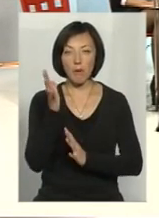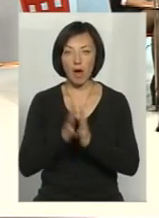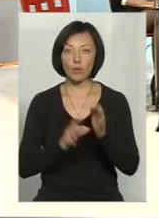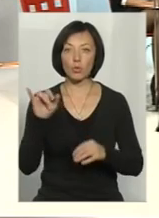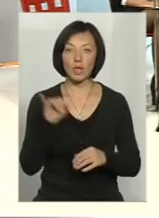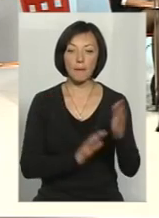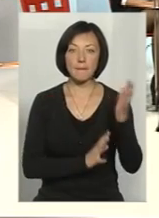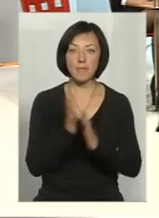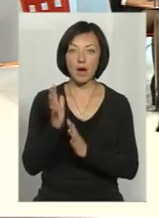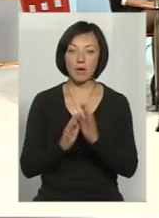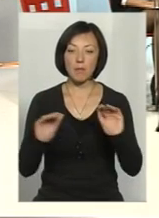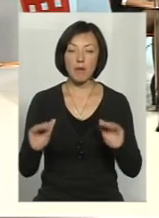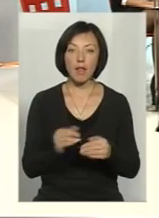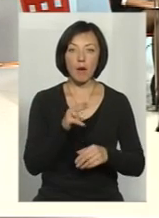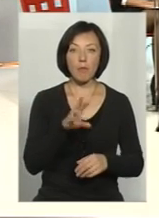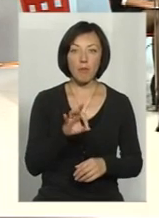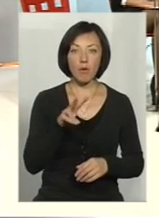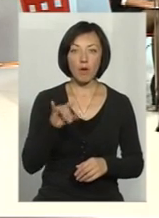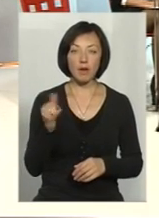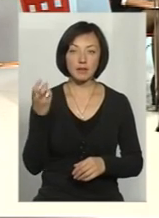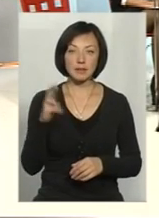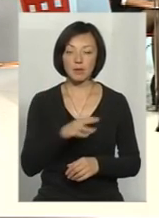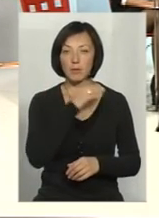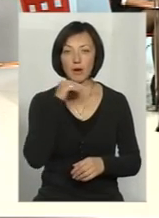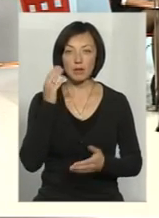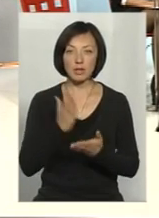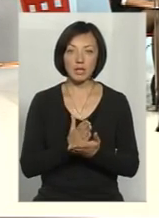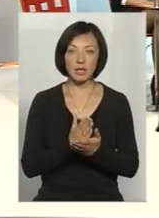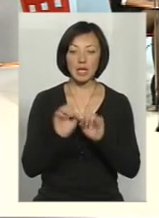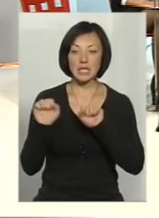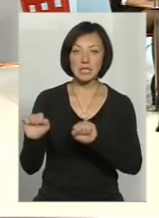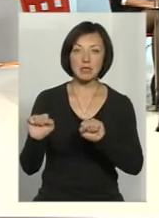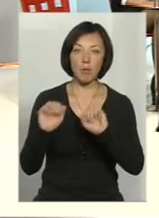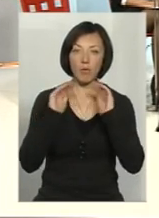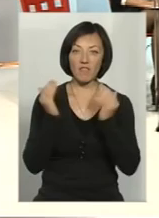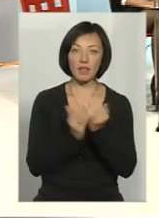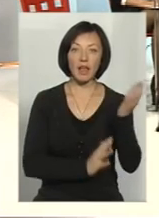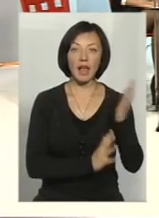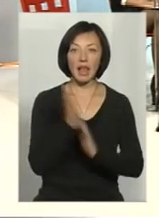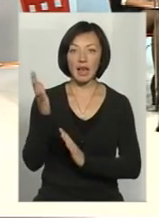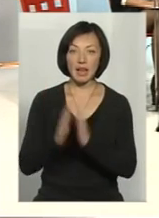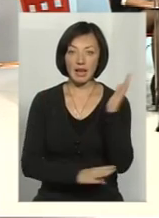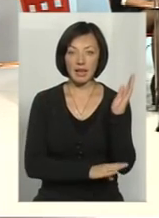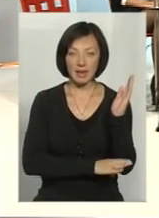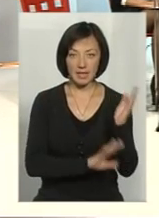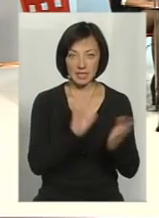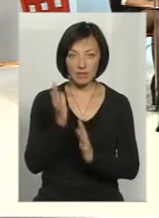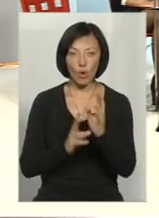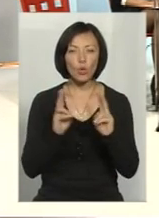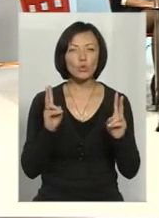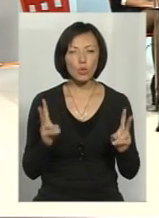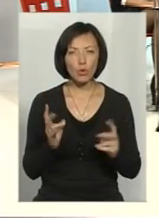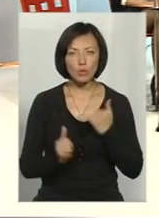і парку Мале Полісся, в нас є чимало заповідних лісів. Хто за ними має доглядати?